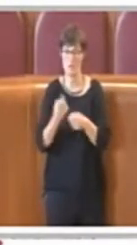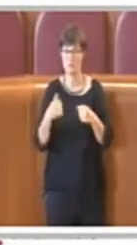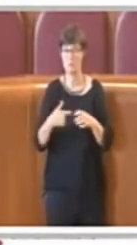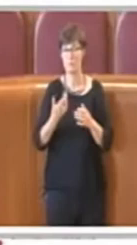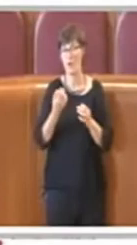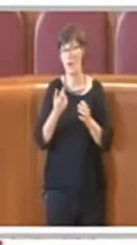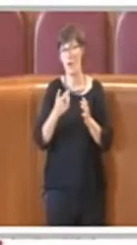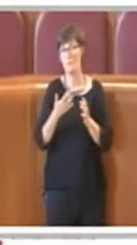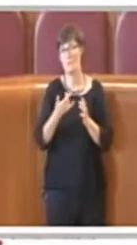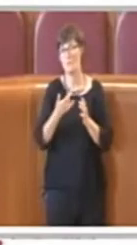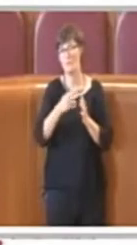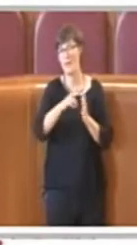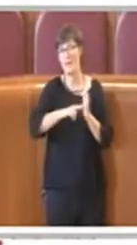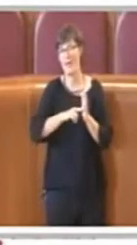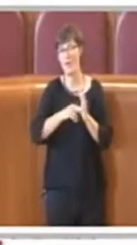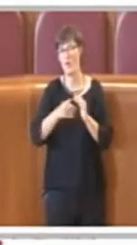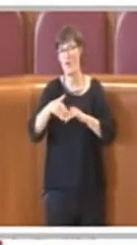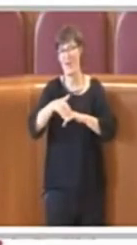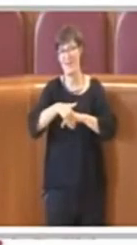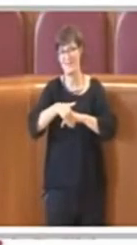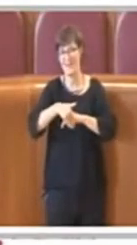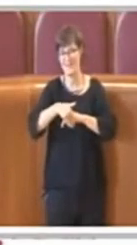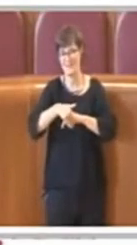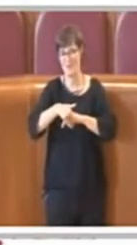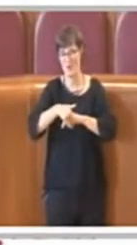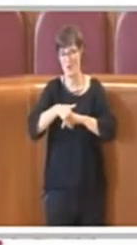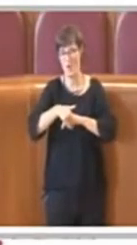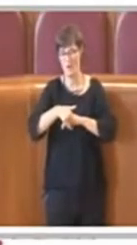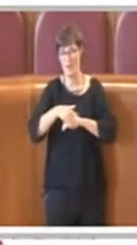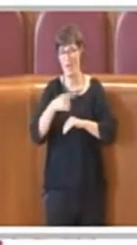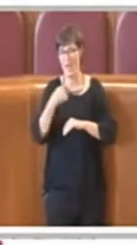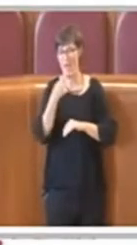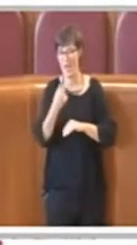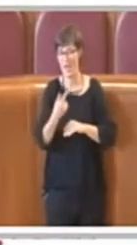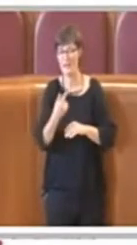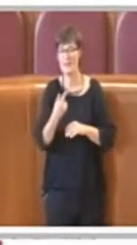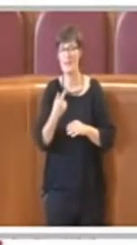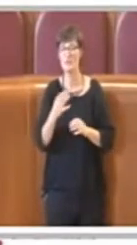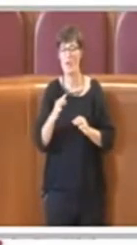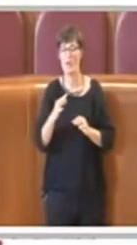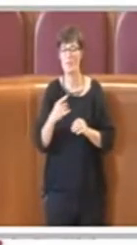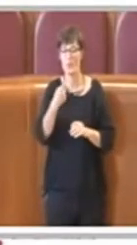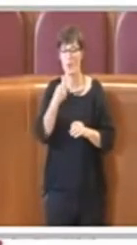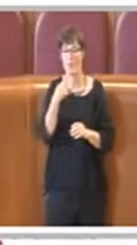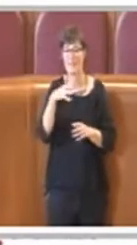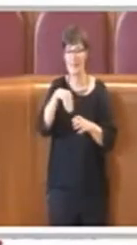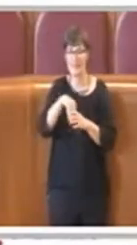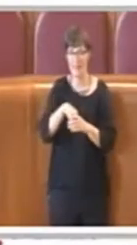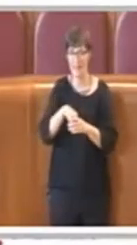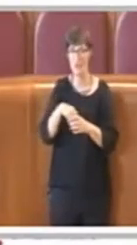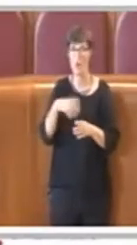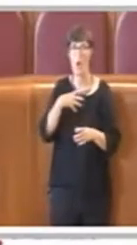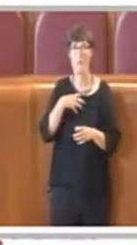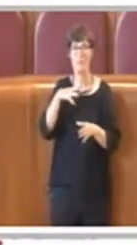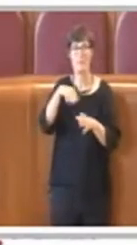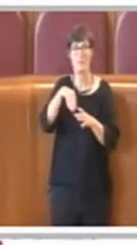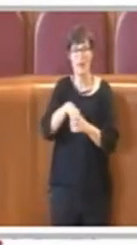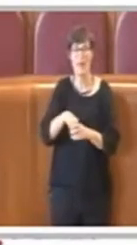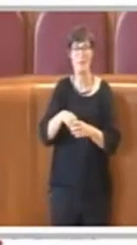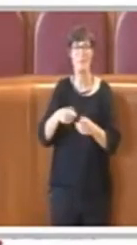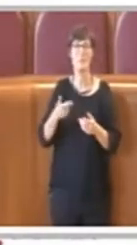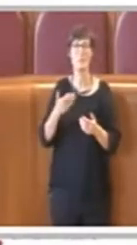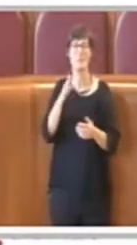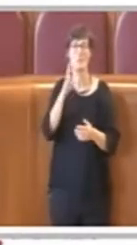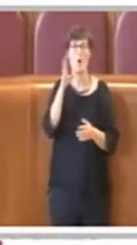regolamento protocollato è quella che di fatto gli organi dell'attuale consulta cittadina resteranno in carica fino alla